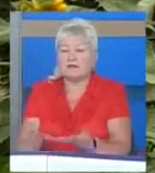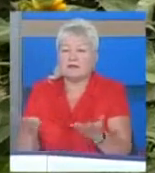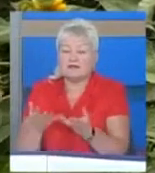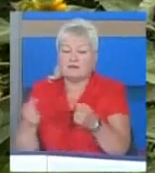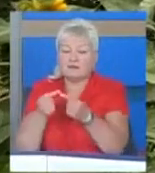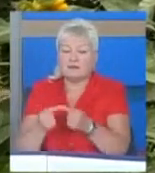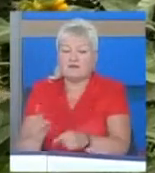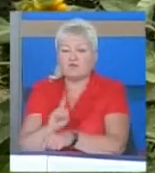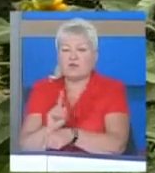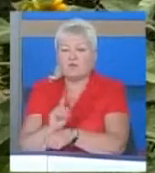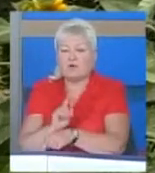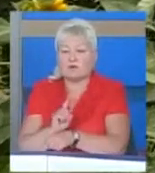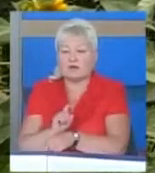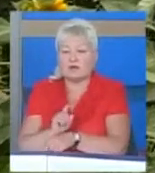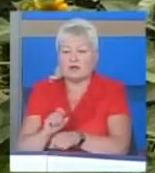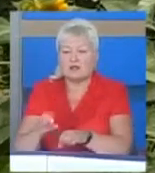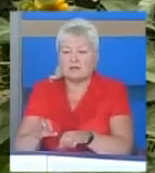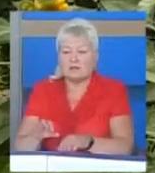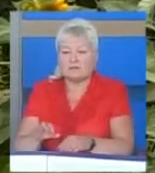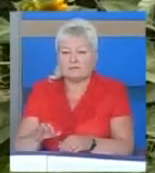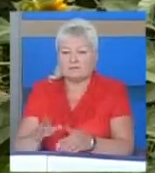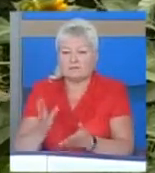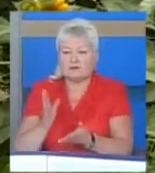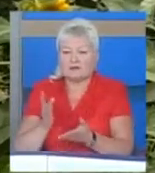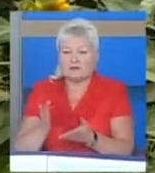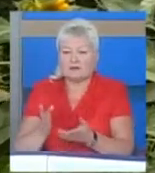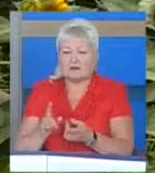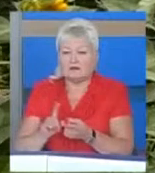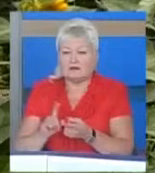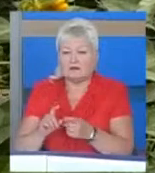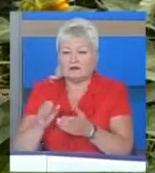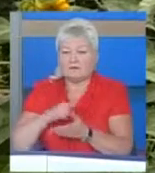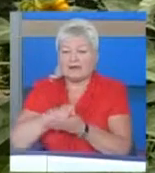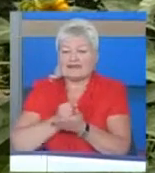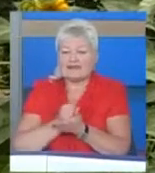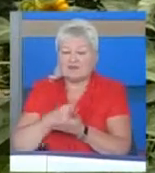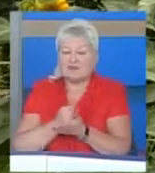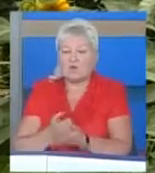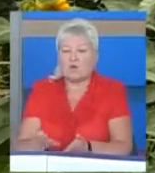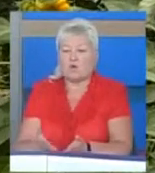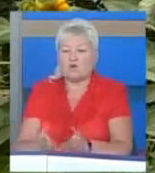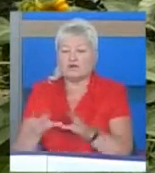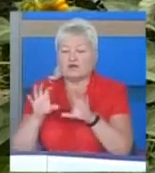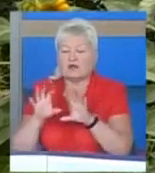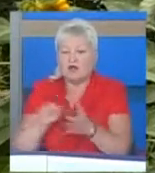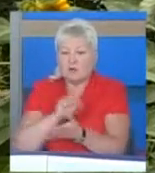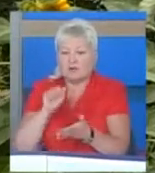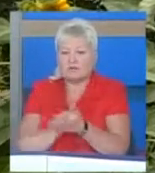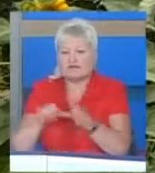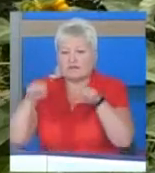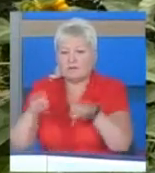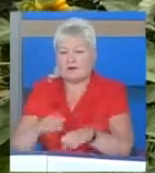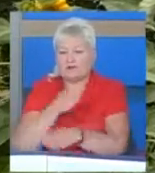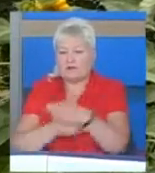в правовому полі, зокрема, ратифікована конвенція прав інвалідів